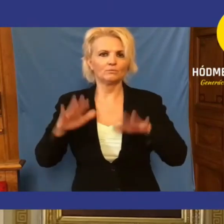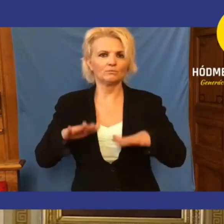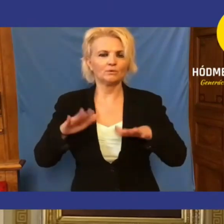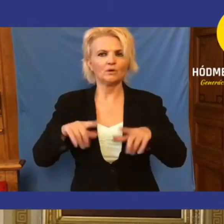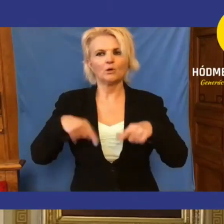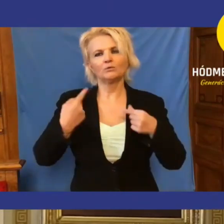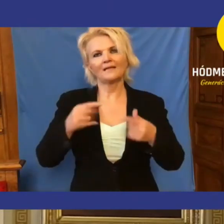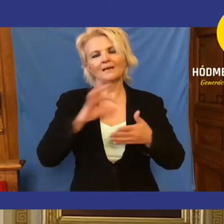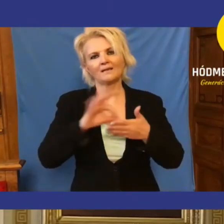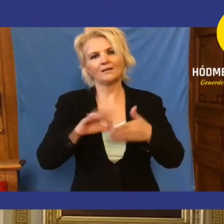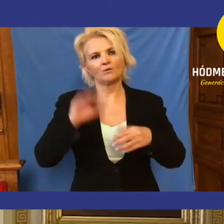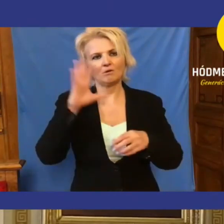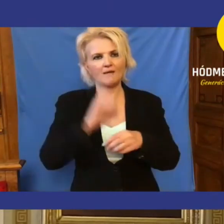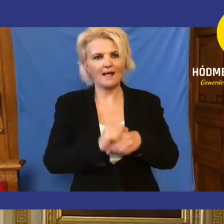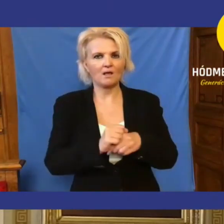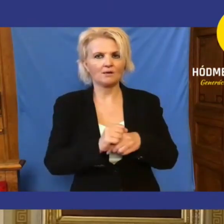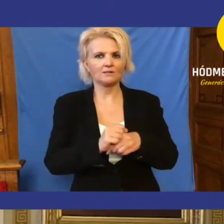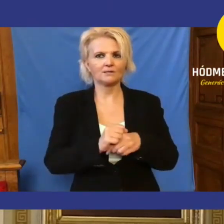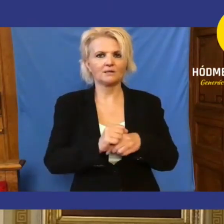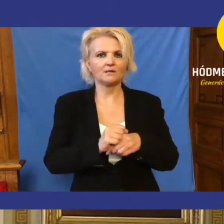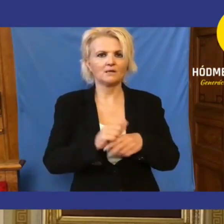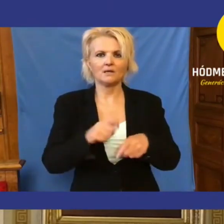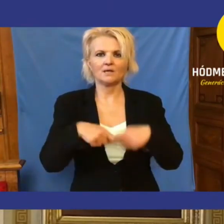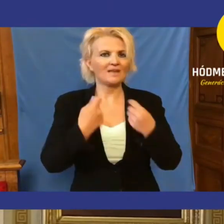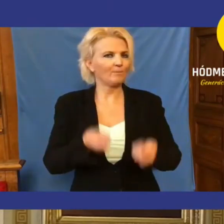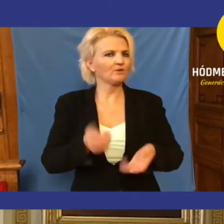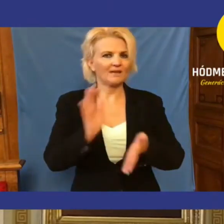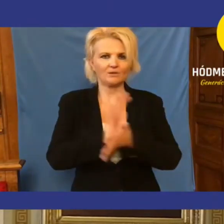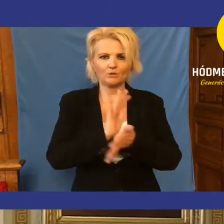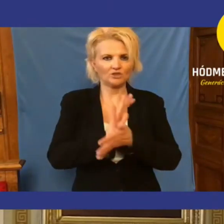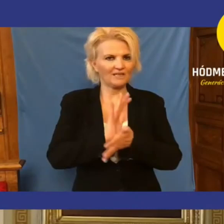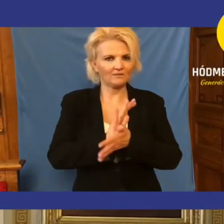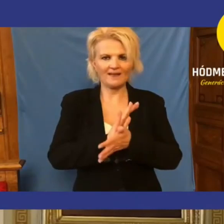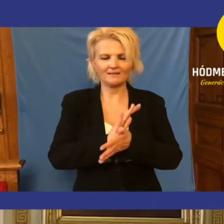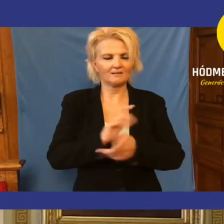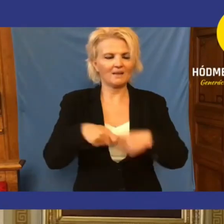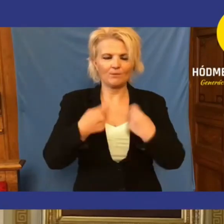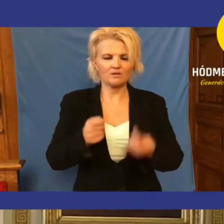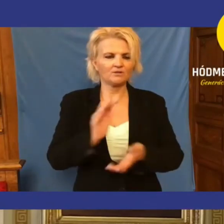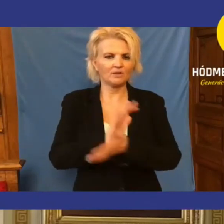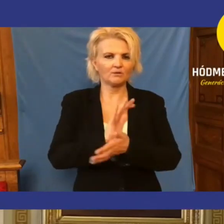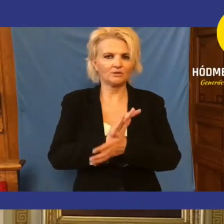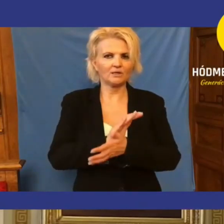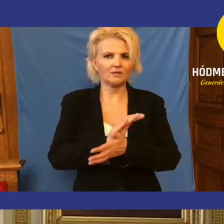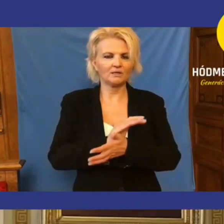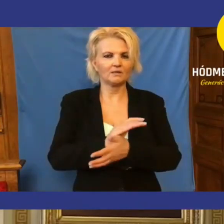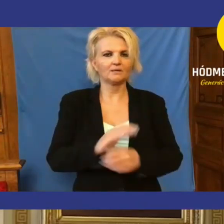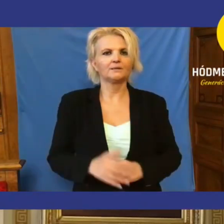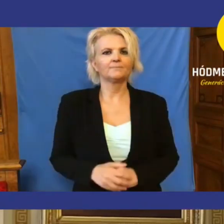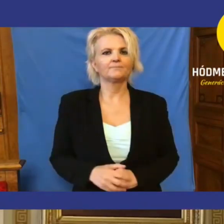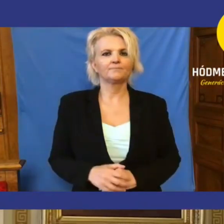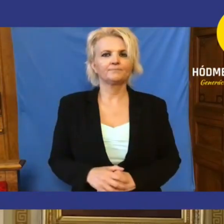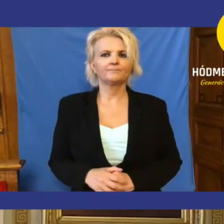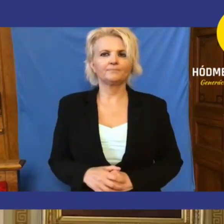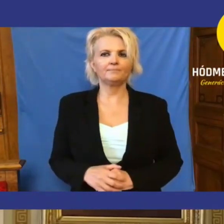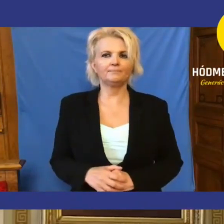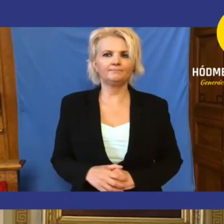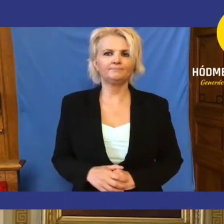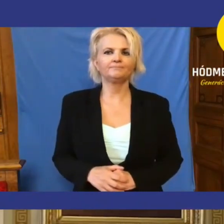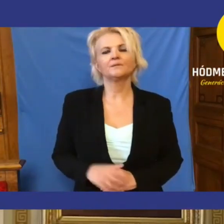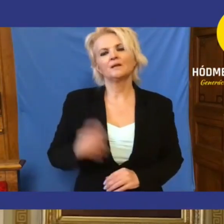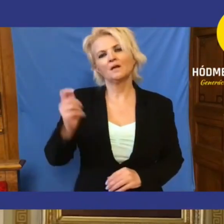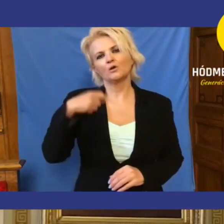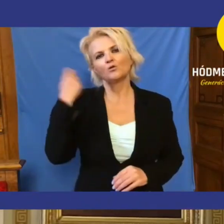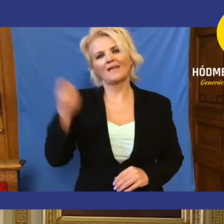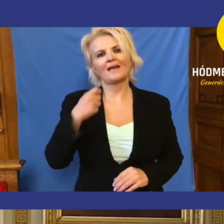majd írunk választ, és nem adja ki a tanúsítványt, és nem adja ki a tanúsítványt. És ez eljátszotta. Igen. A